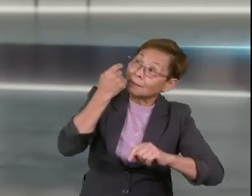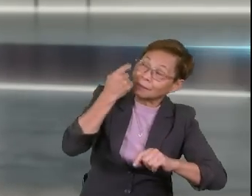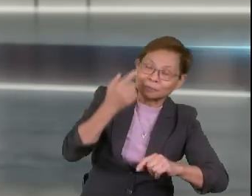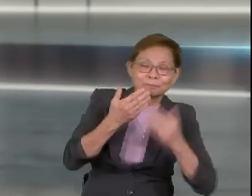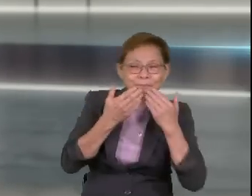Terima